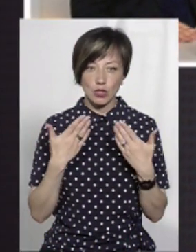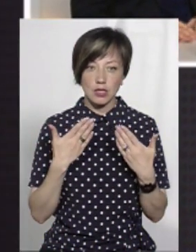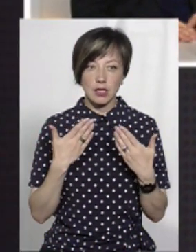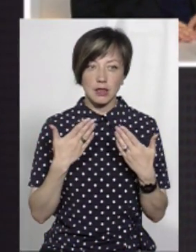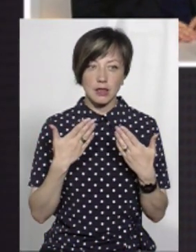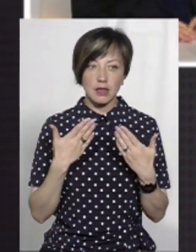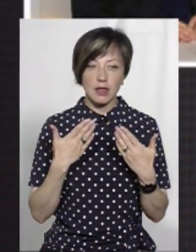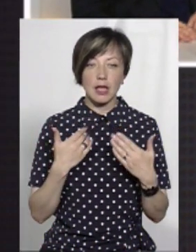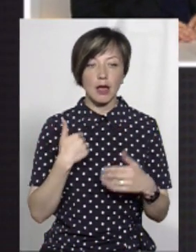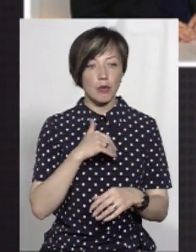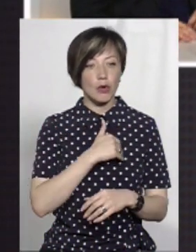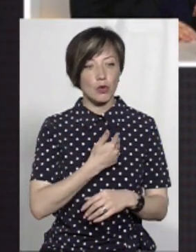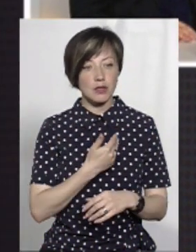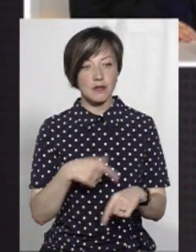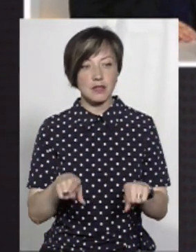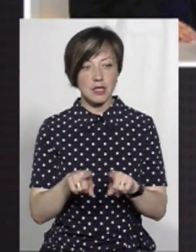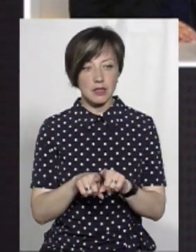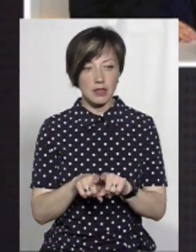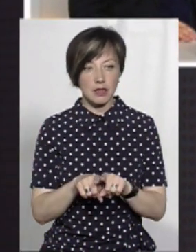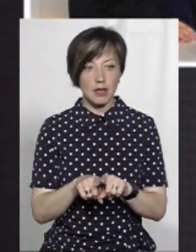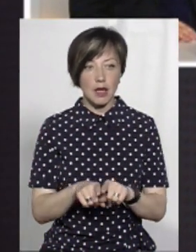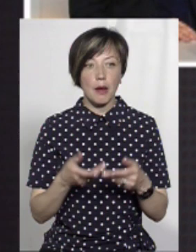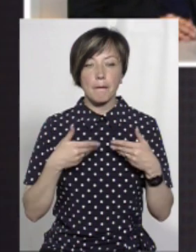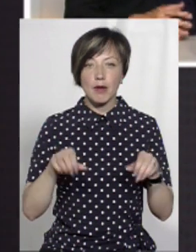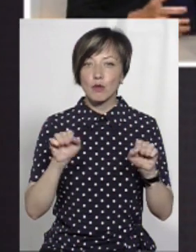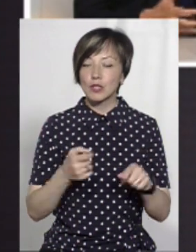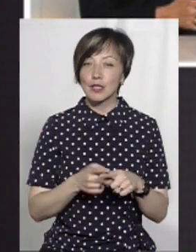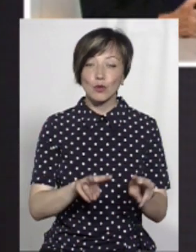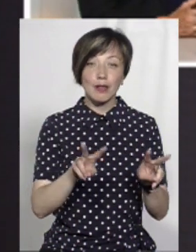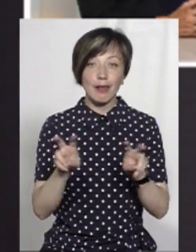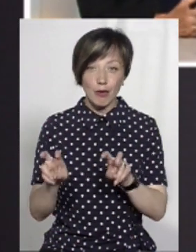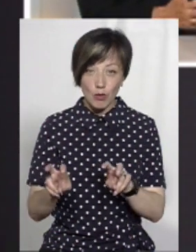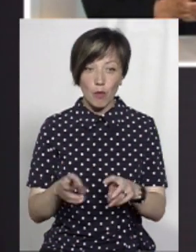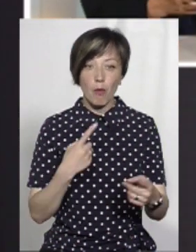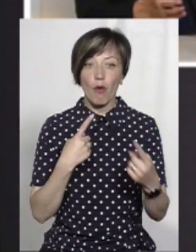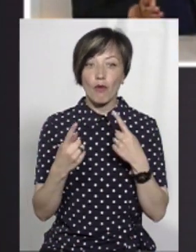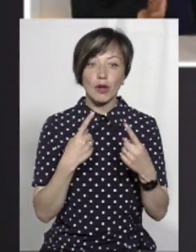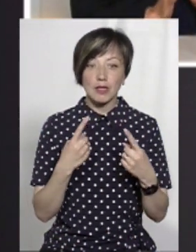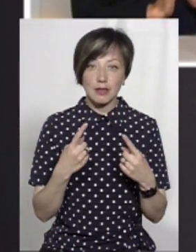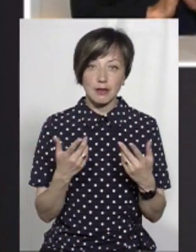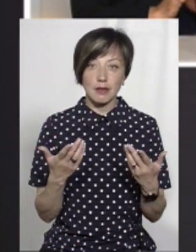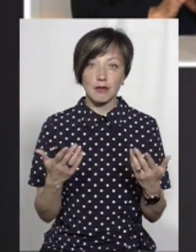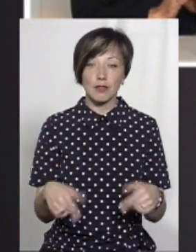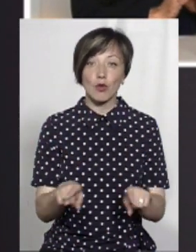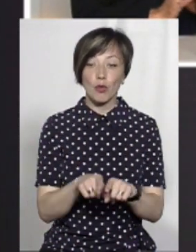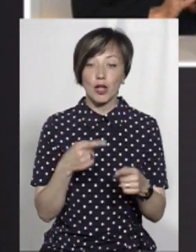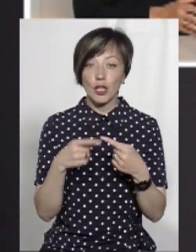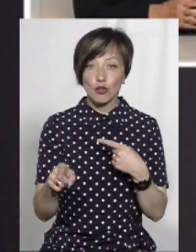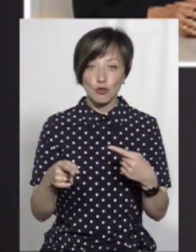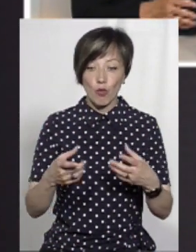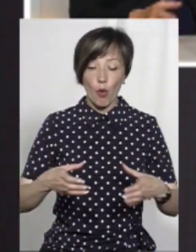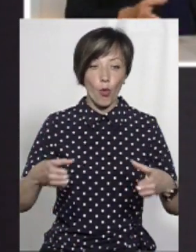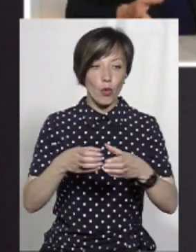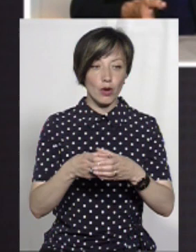тому що, ну знаєте, я би хотів все-таки, ми можемо на цю тему взагалі поговорити в такому іншому